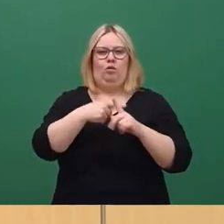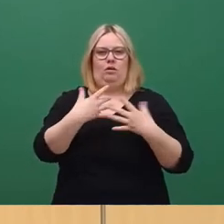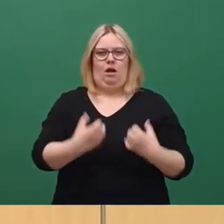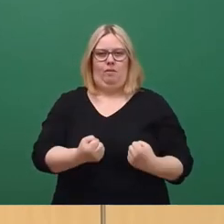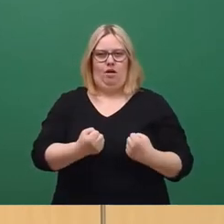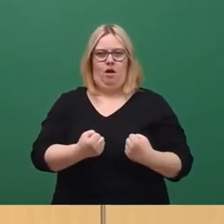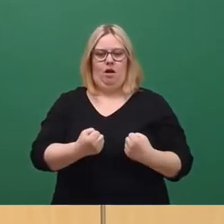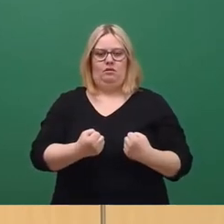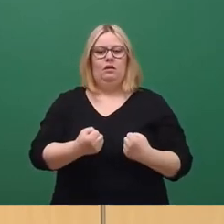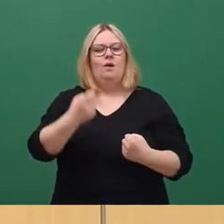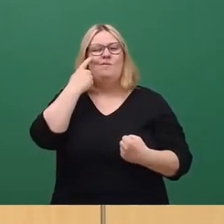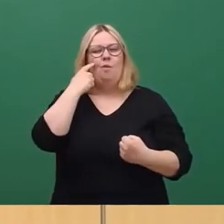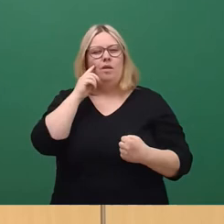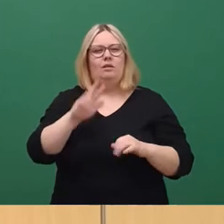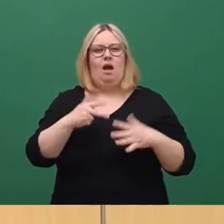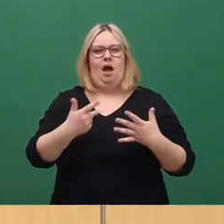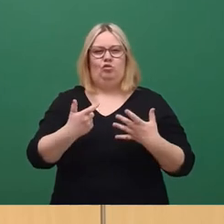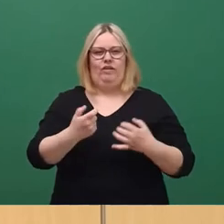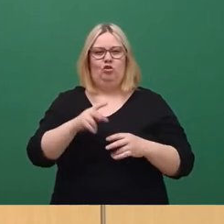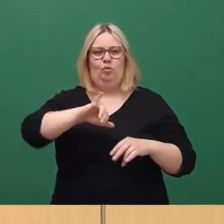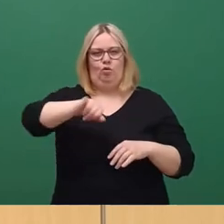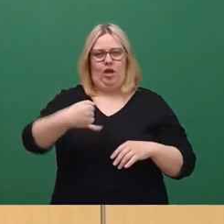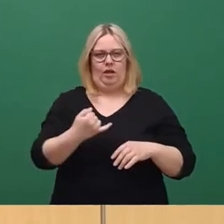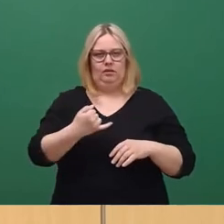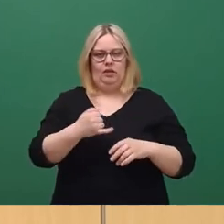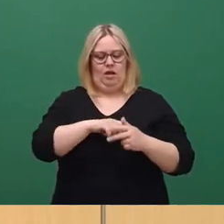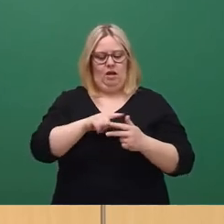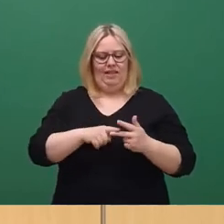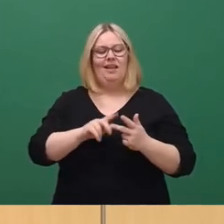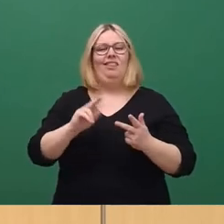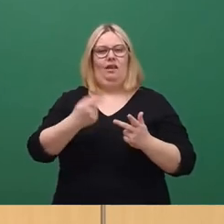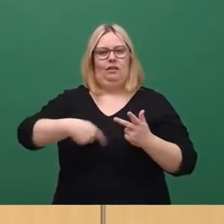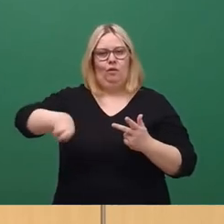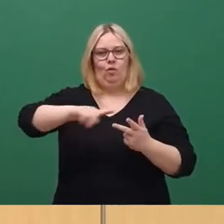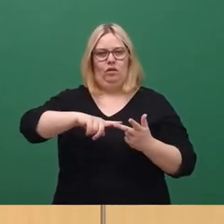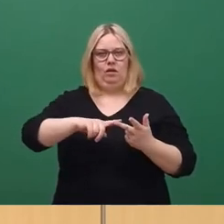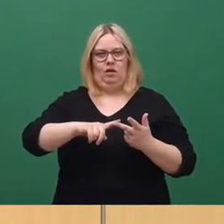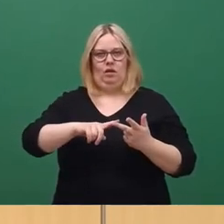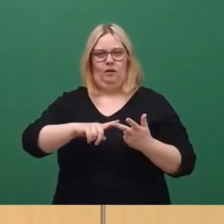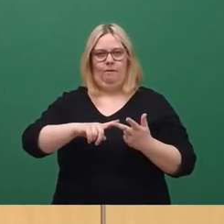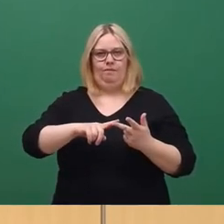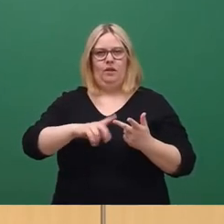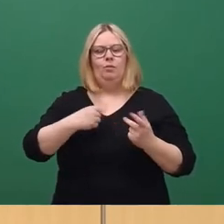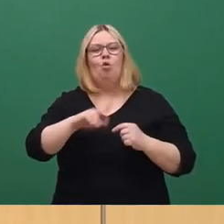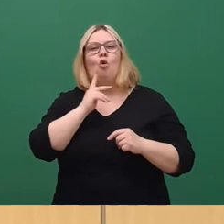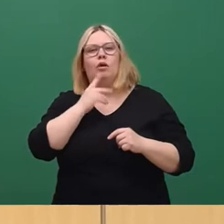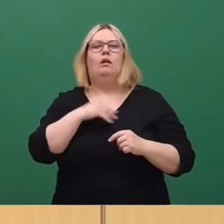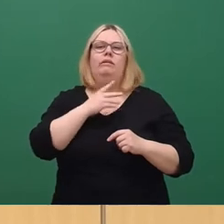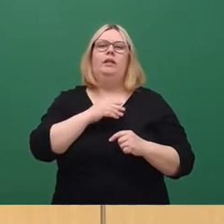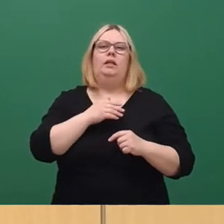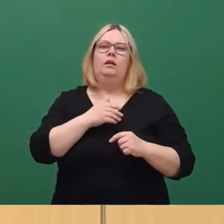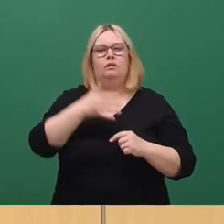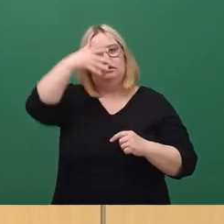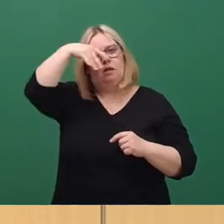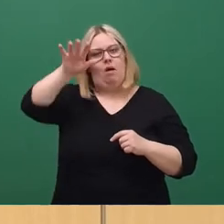aktuell 28 ausgewählte Projekte der dritten Runde im Modellprojekt Smart Cities bekannt gegeben. Der